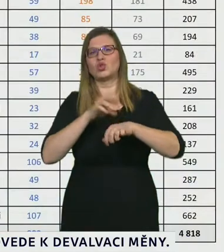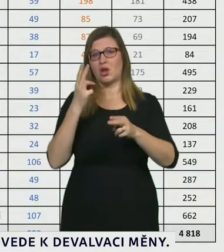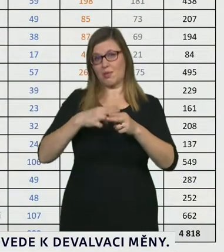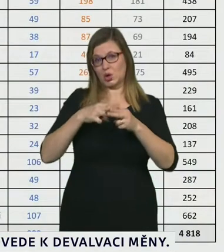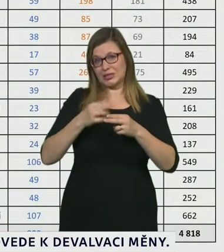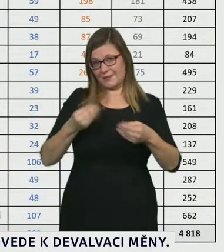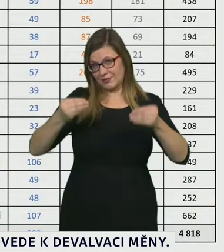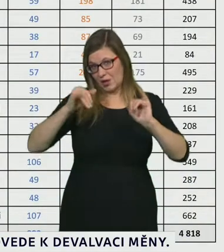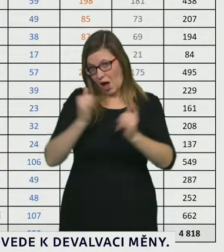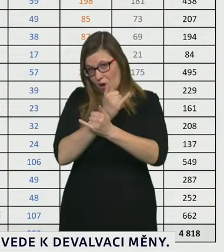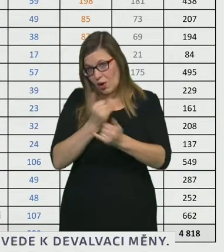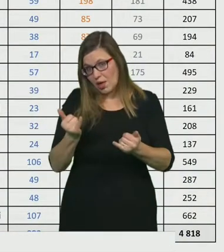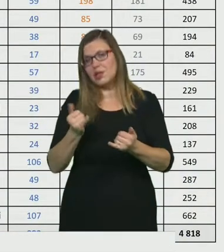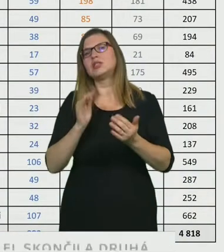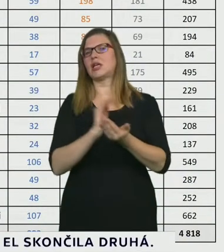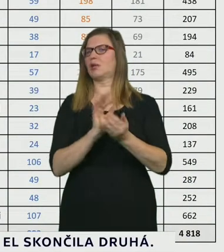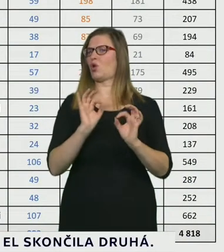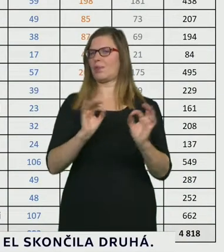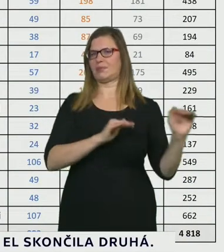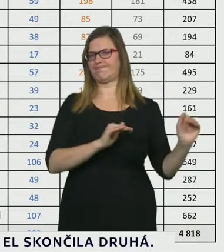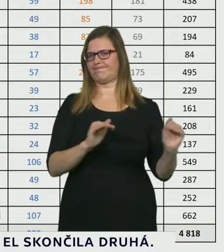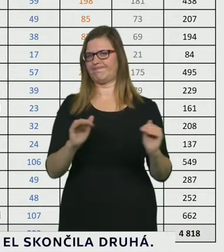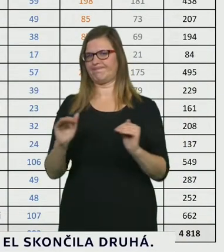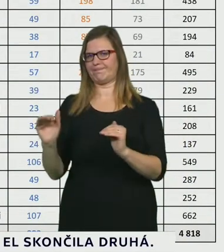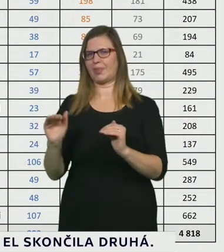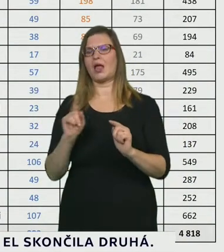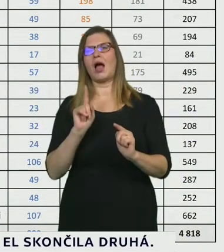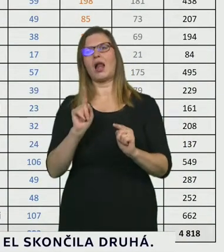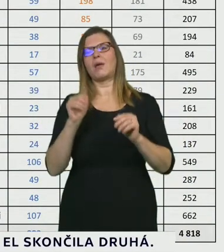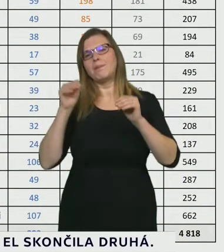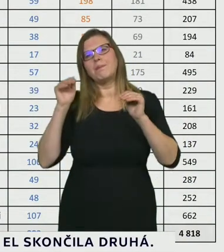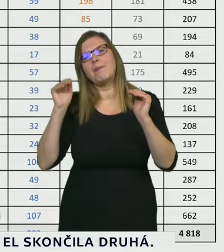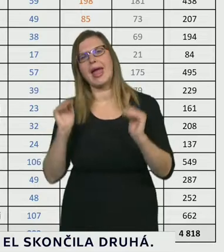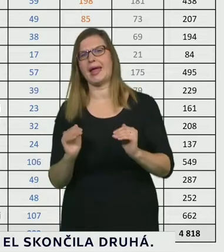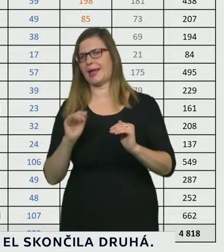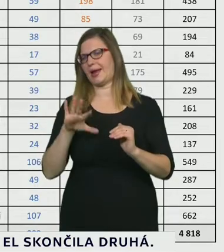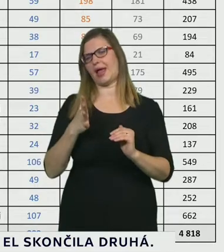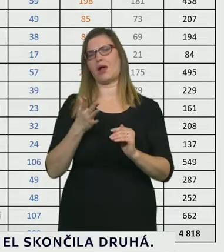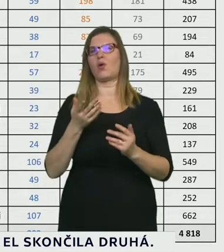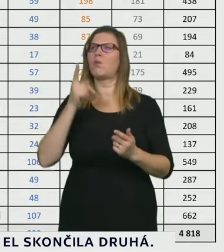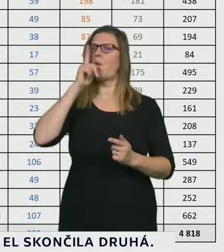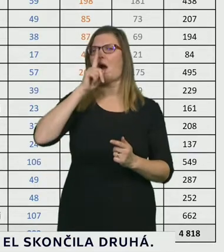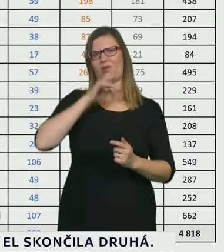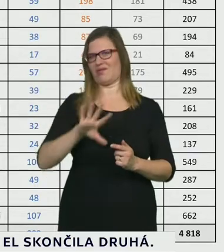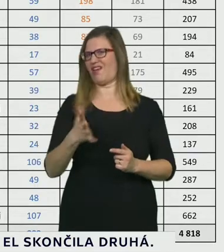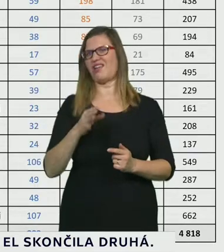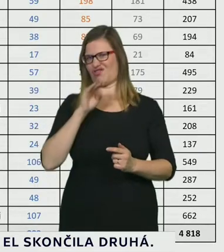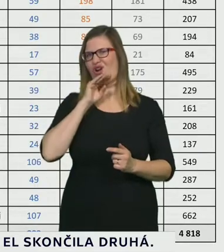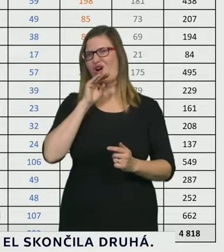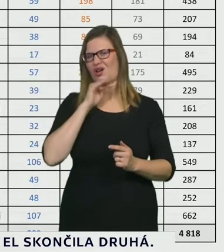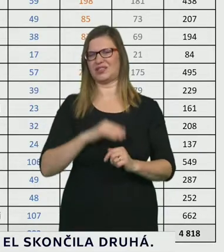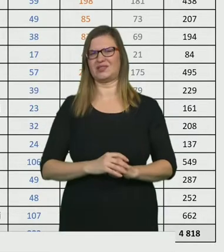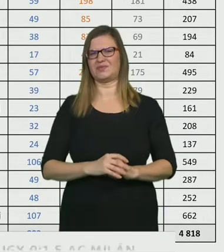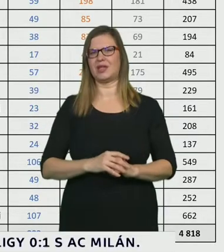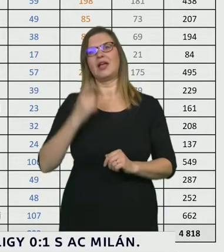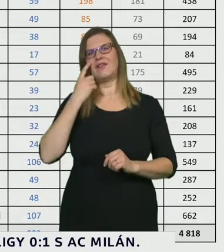není rozhodně malé, to zná, ani tady nedošlo k nějaké redukci do nějakých zanedbatelných hodnot, to rozhodně ne, ale ta čísla jsou